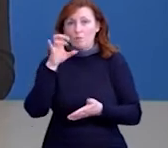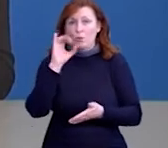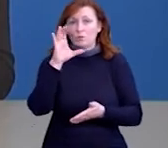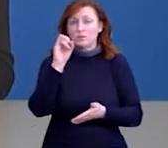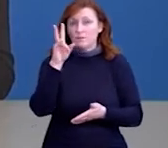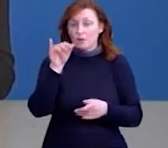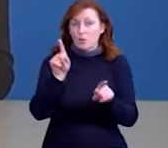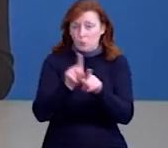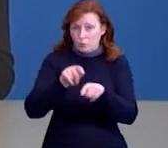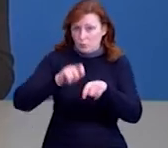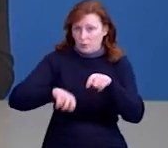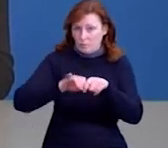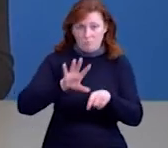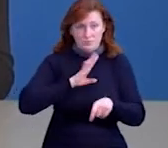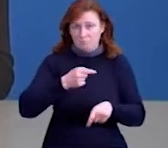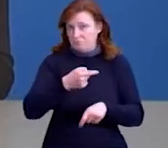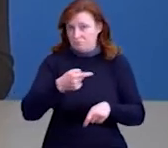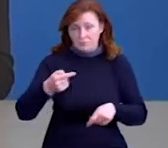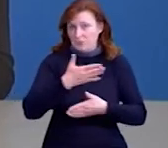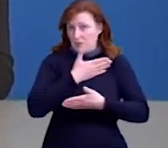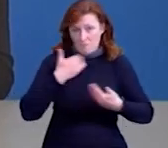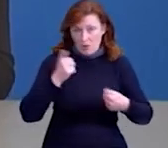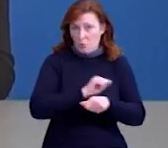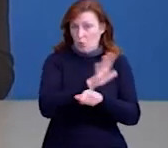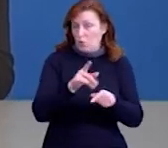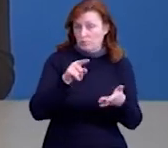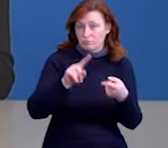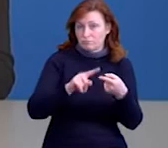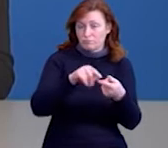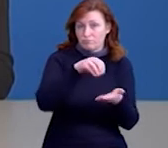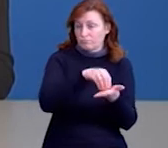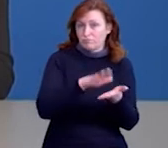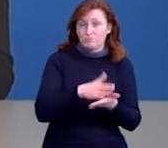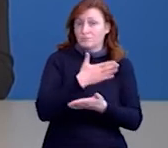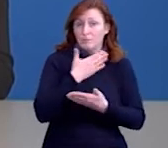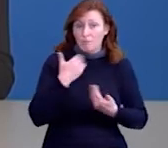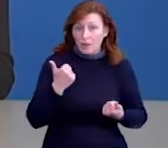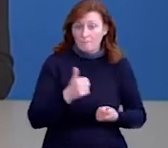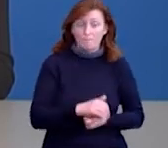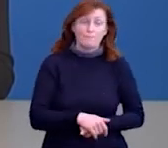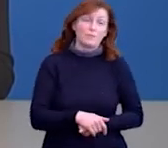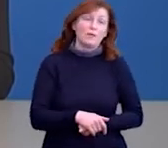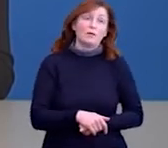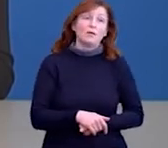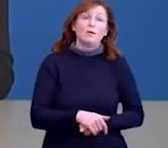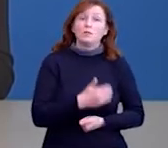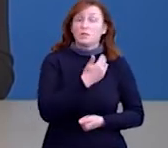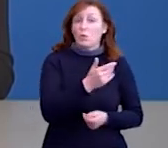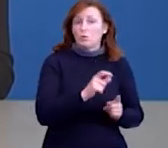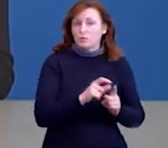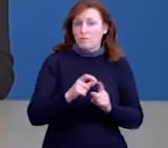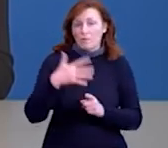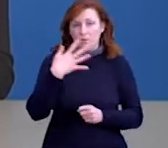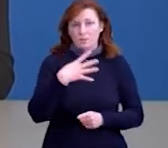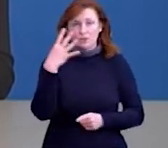Результати були також негативними, сказав директор Носівського центру первинної медико-санітарної допомоги Олег Гордін. За його словами,